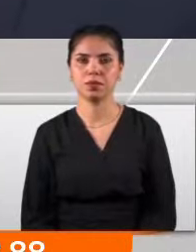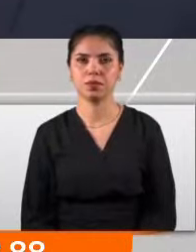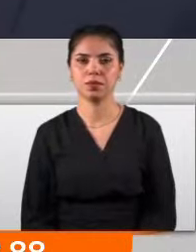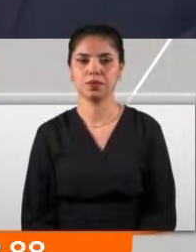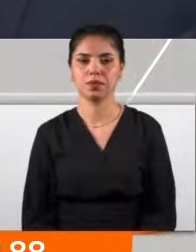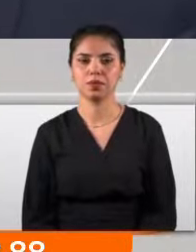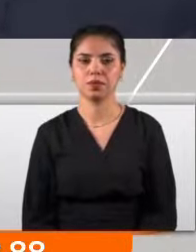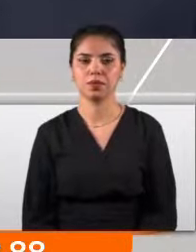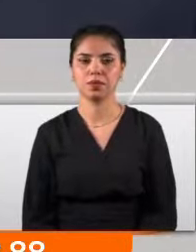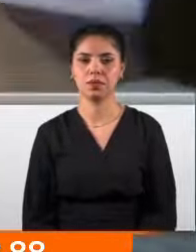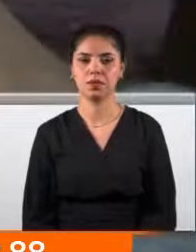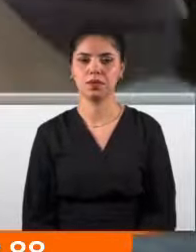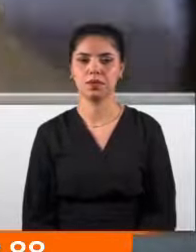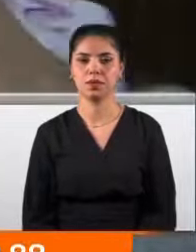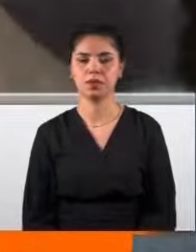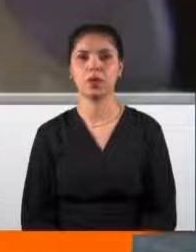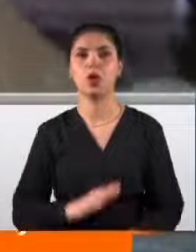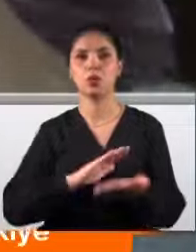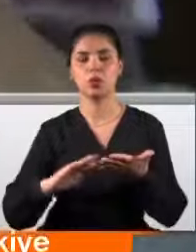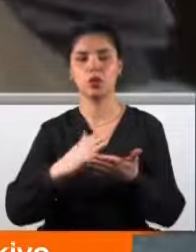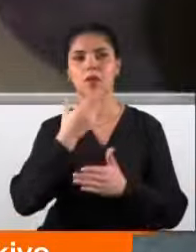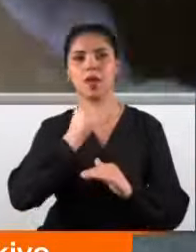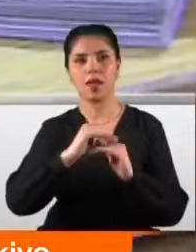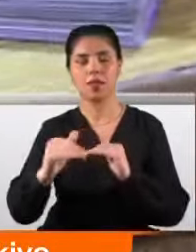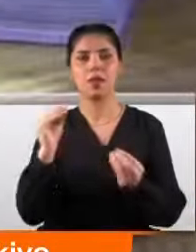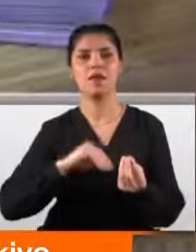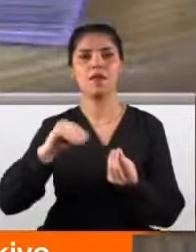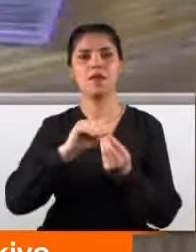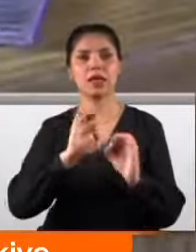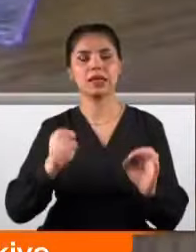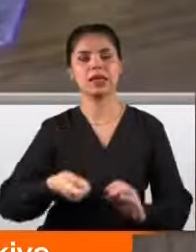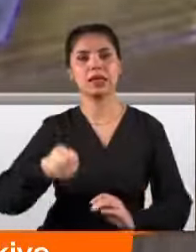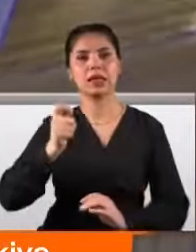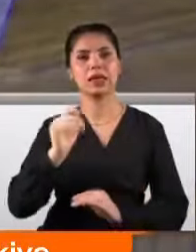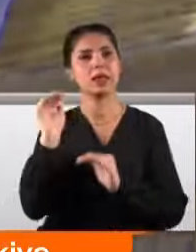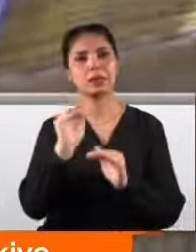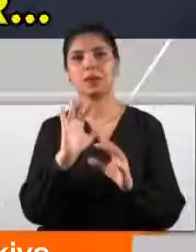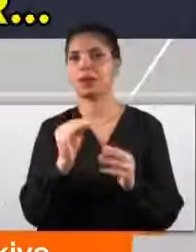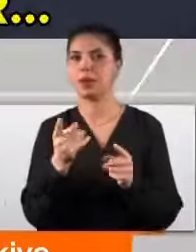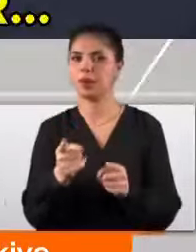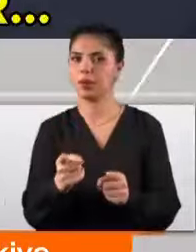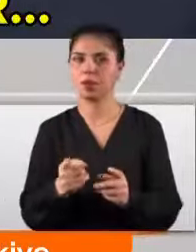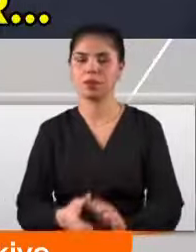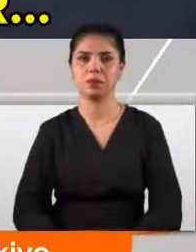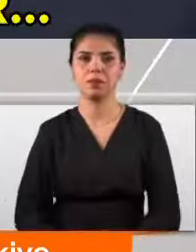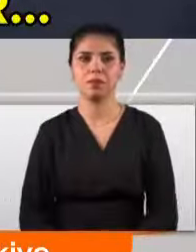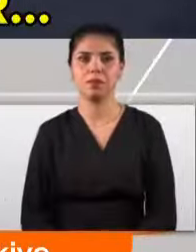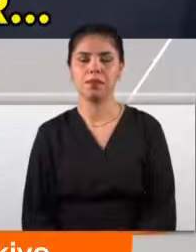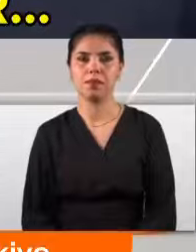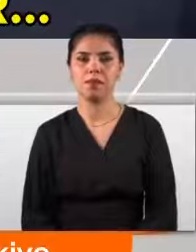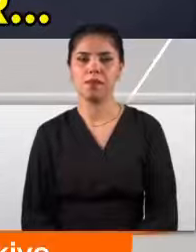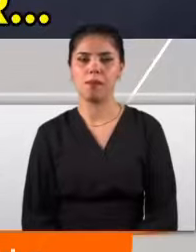kira desteği verilecek. Düzenleme emekliye faizsiz kredi imkanı sağlayabilecek. Onlara çok düşük